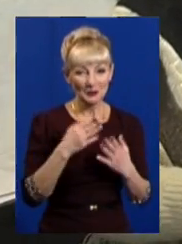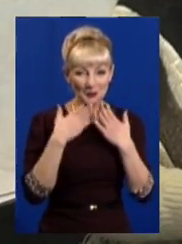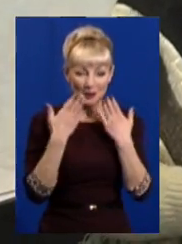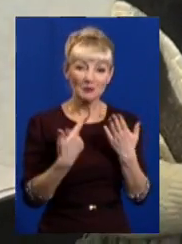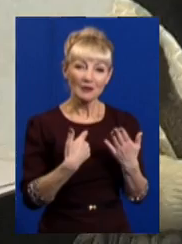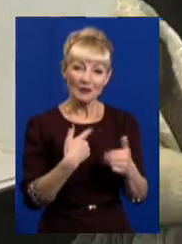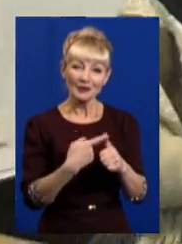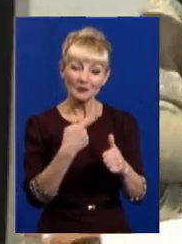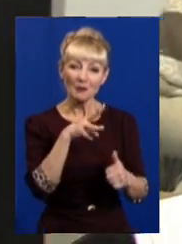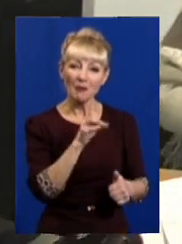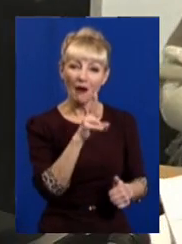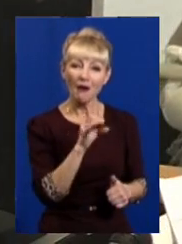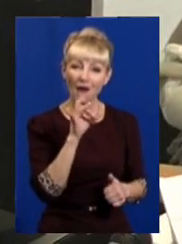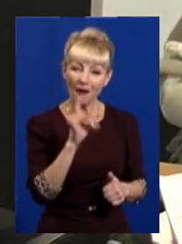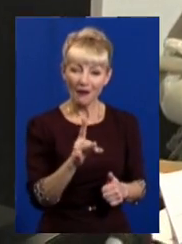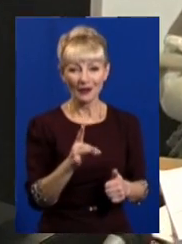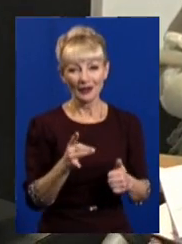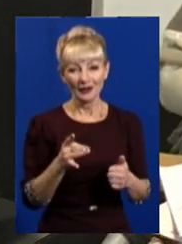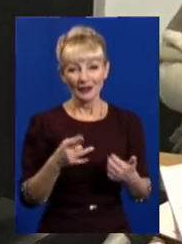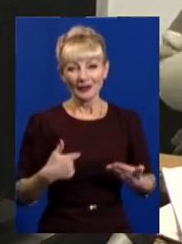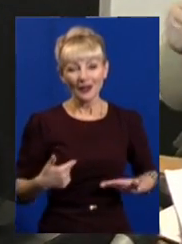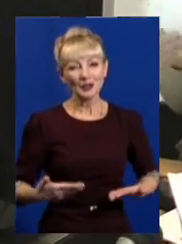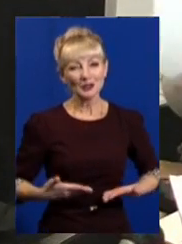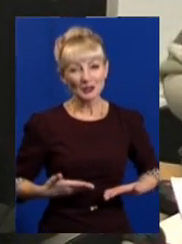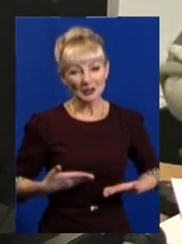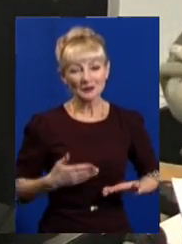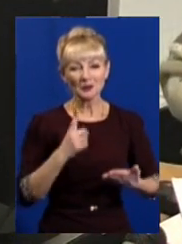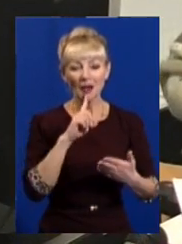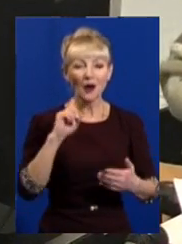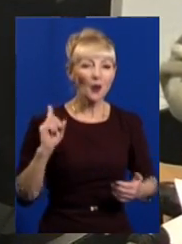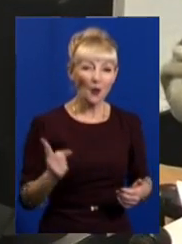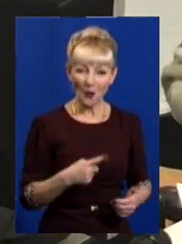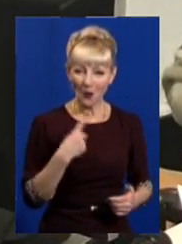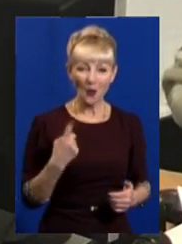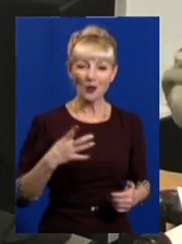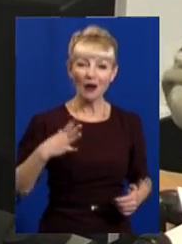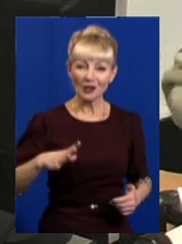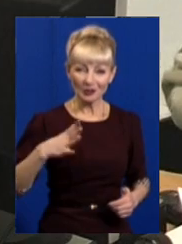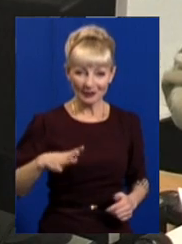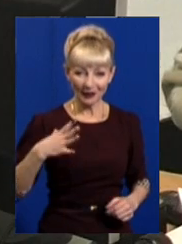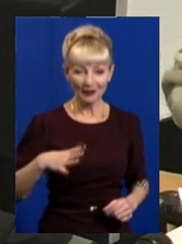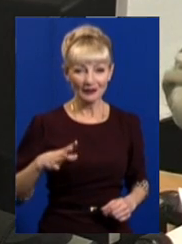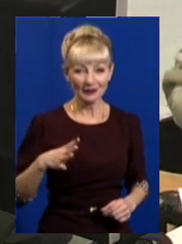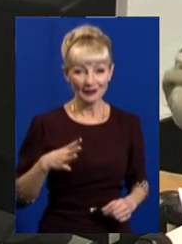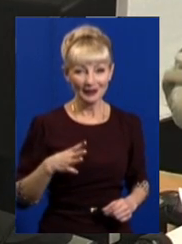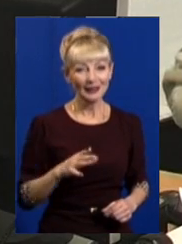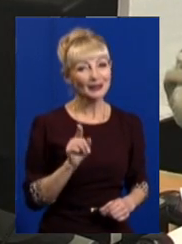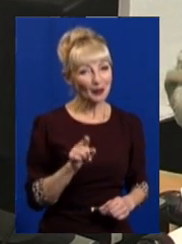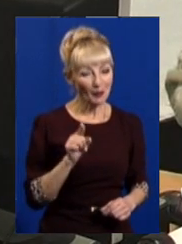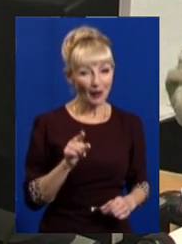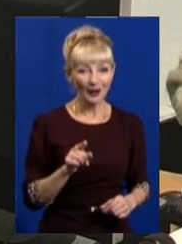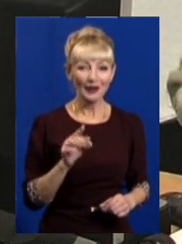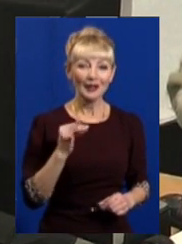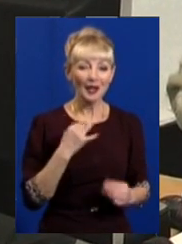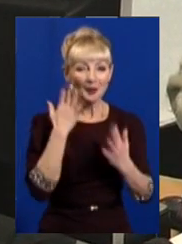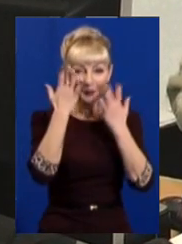Макар, я живу в Маратеві. Я цілий рік чекав тебе. Я